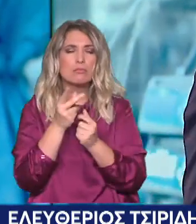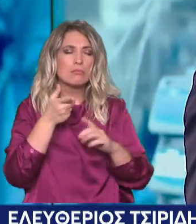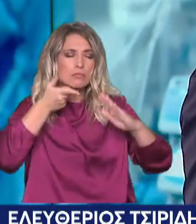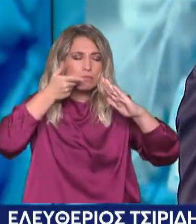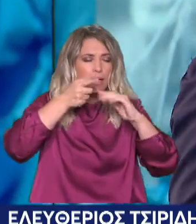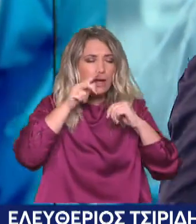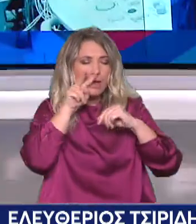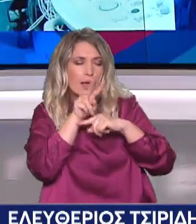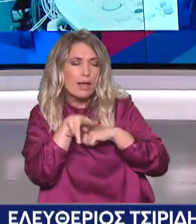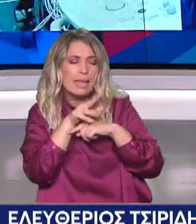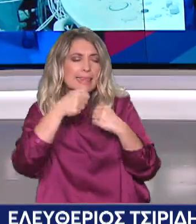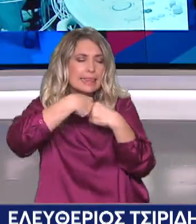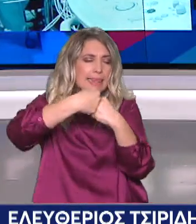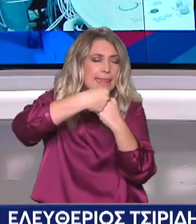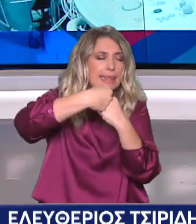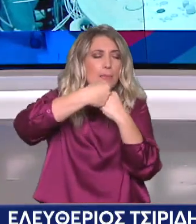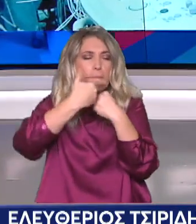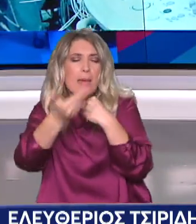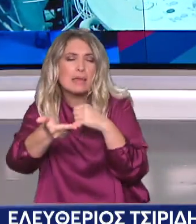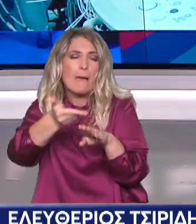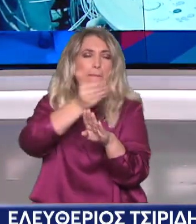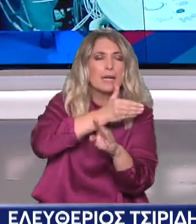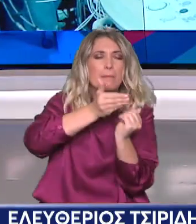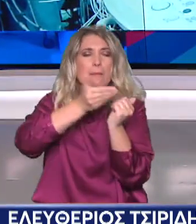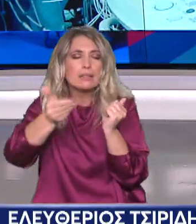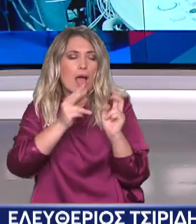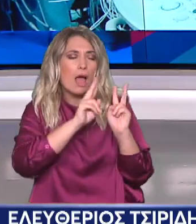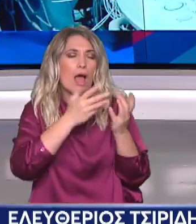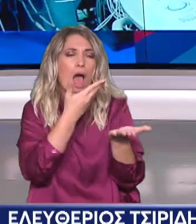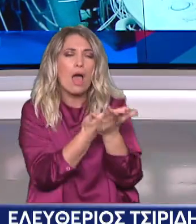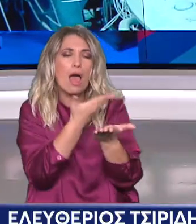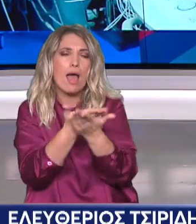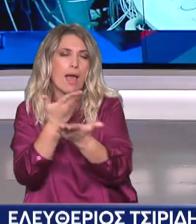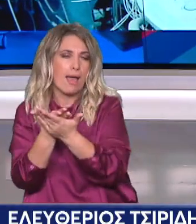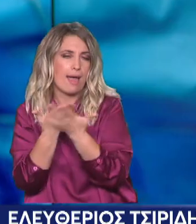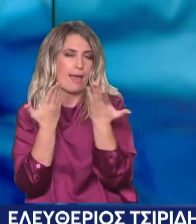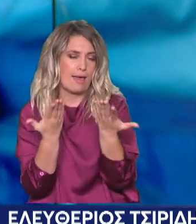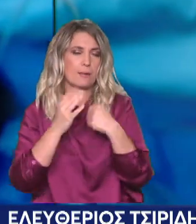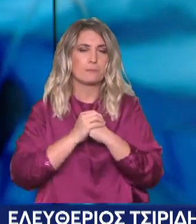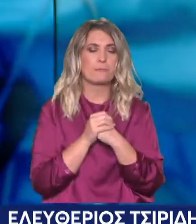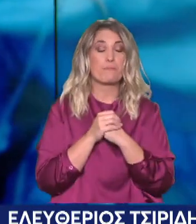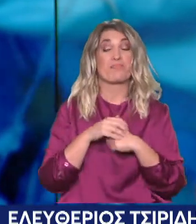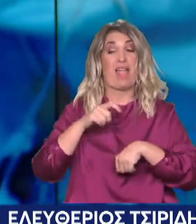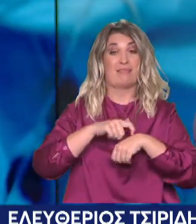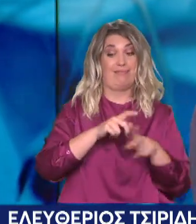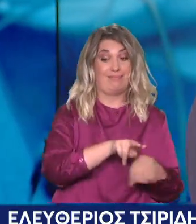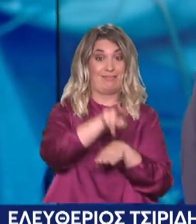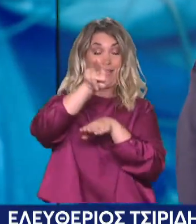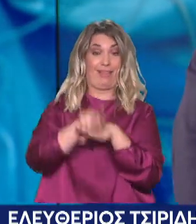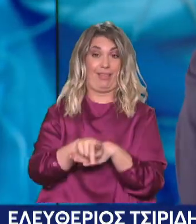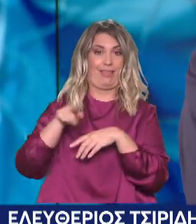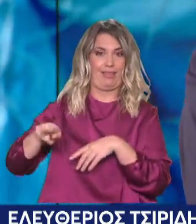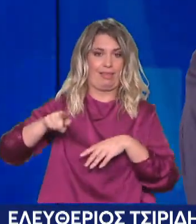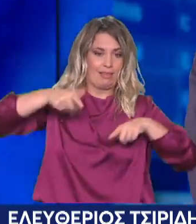ή να το πω καλύτερα πώς θα λειτουργήσει μετά την επέμβαση. Αυτό γίνεται πριν και κατά τη διάρκεια της επέμβασης και αυτό μας